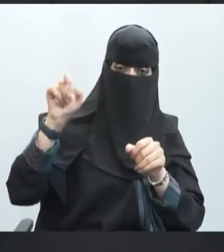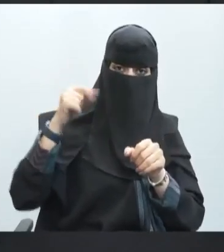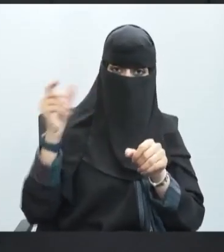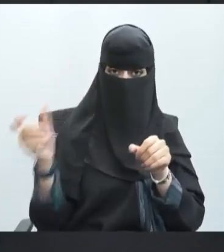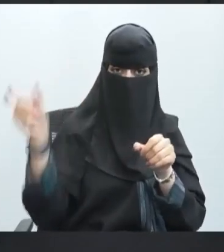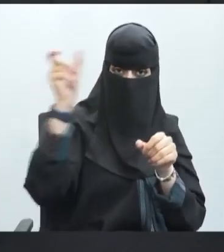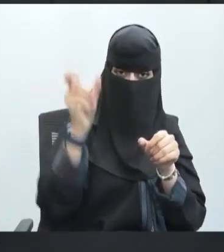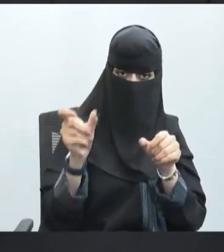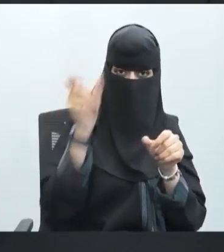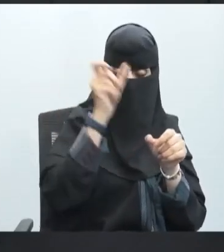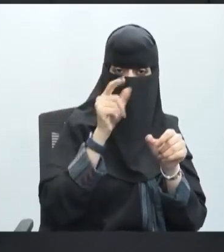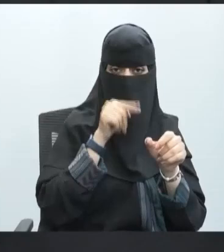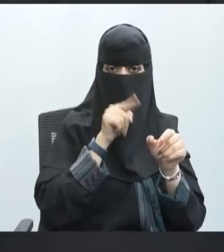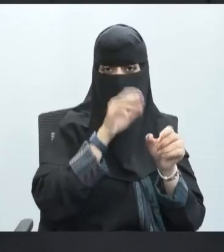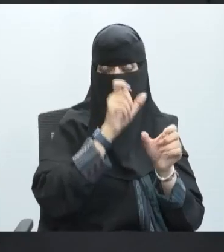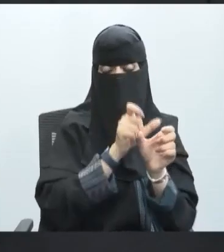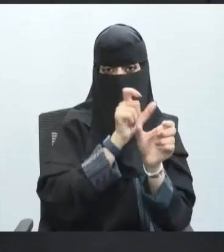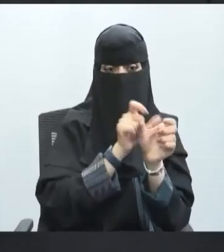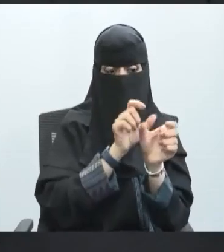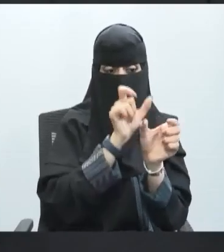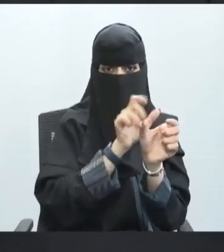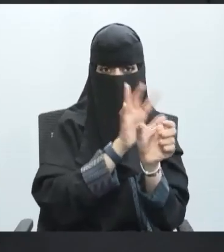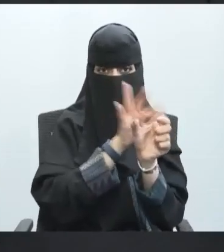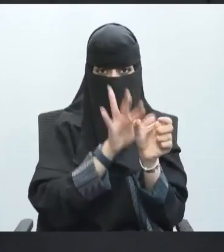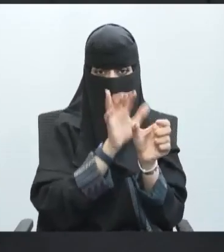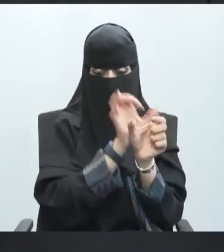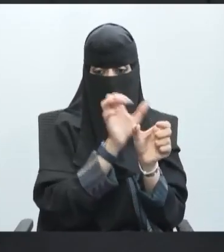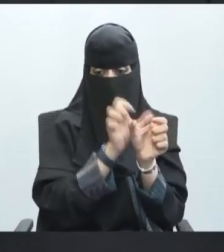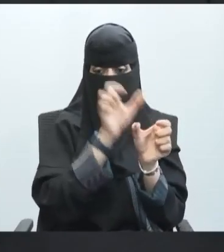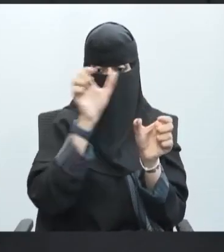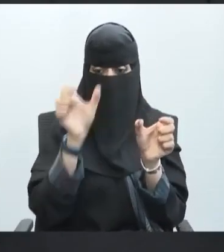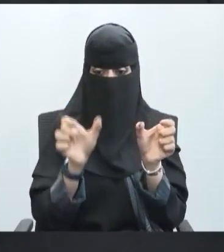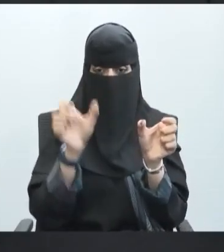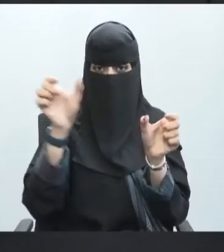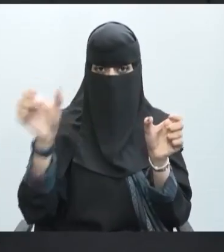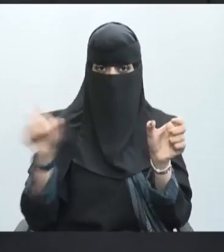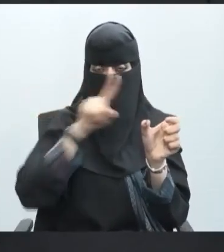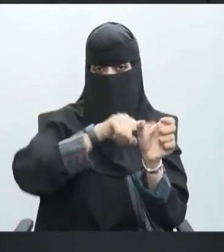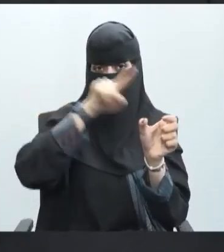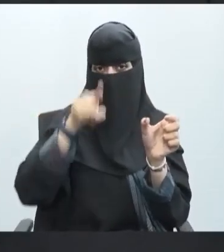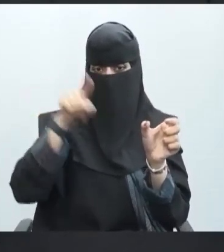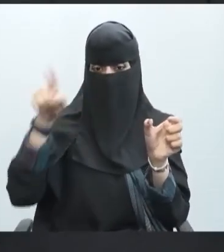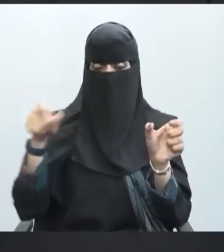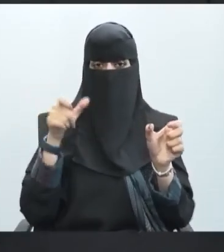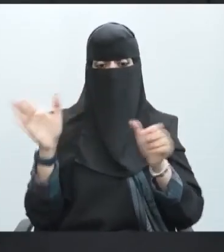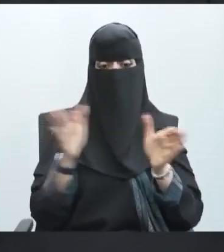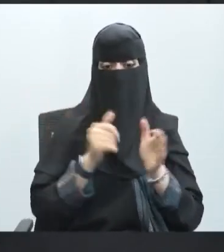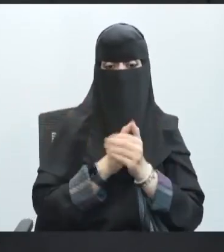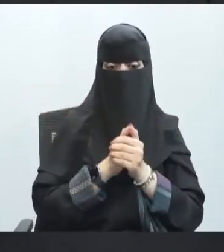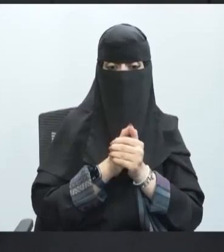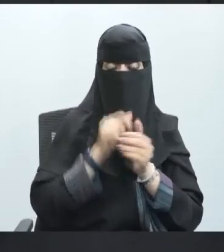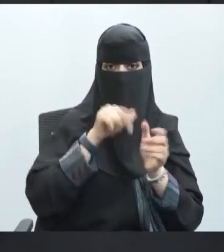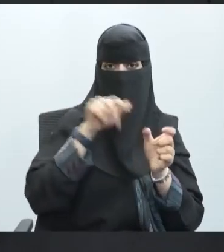خلال هذا الغم سوف تكون بالانتقال الوثبي من منطقة إلى أخرى تتجاوز هذه الاختناقات هذه